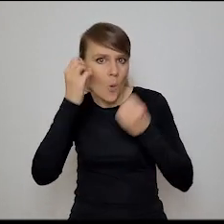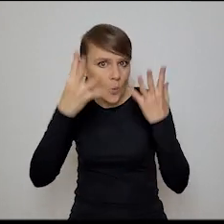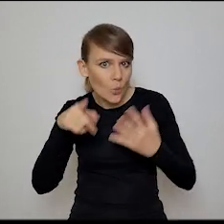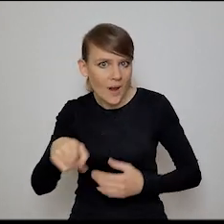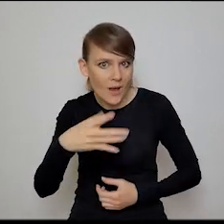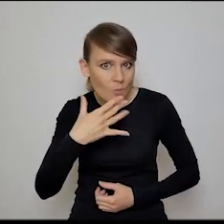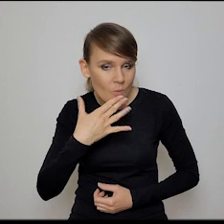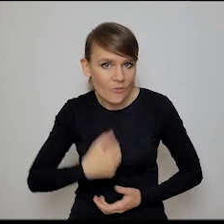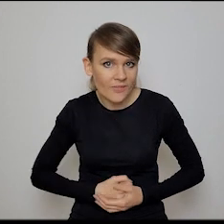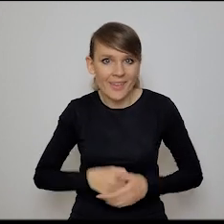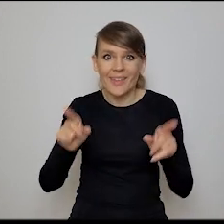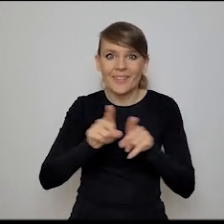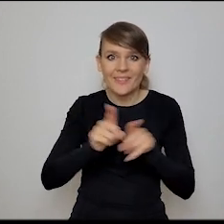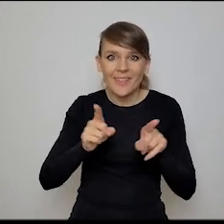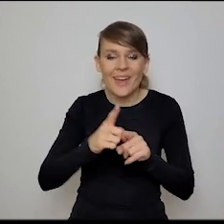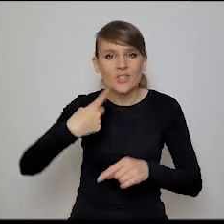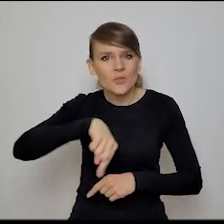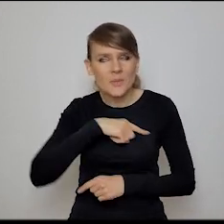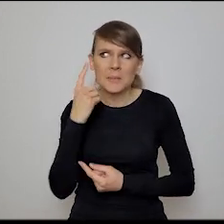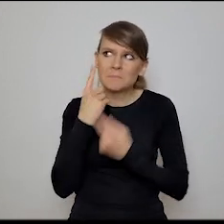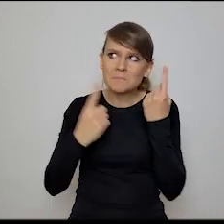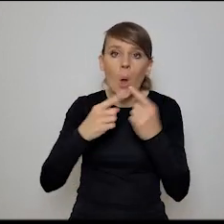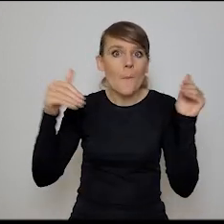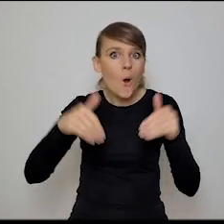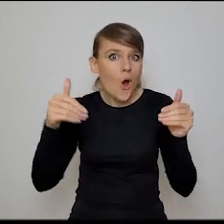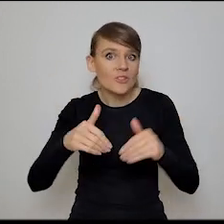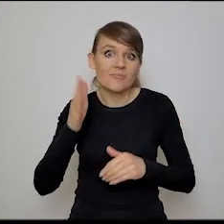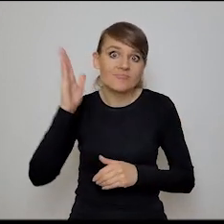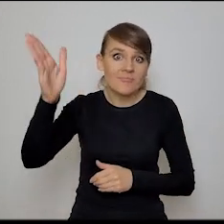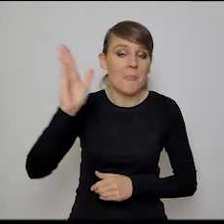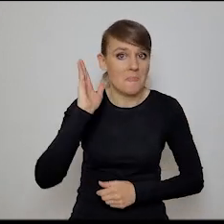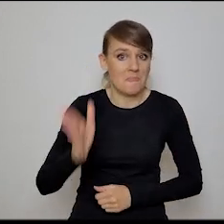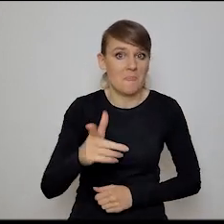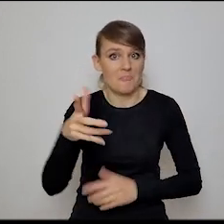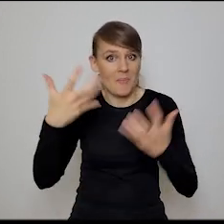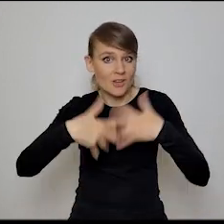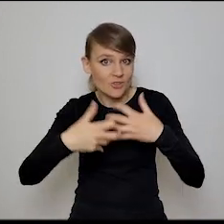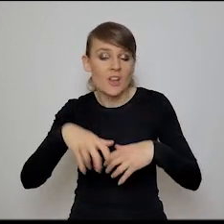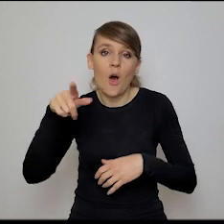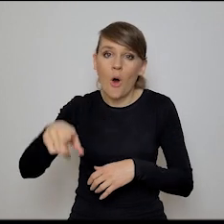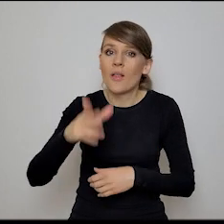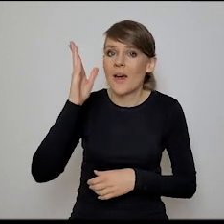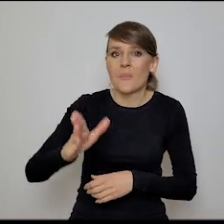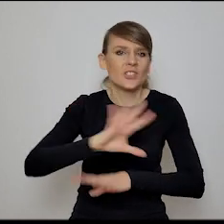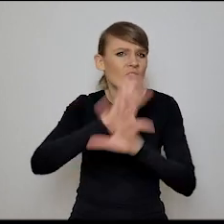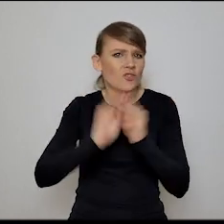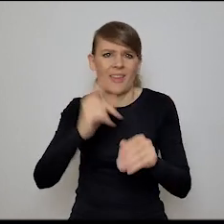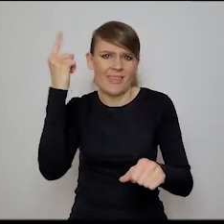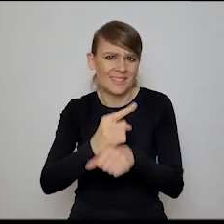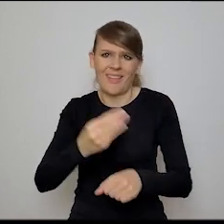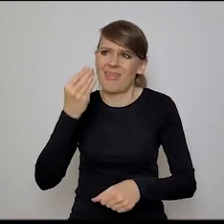mówimy spekulując, że kiedyś będzie maszyna, która jest w stanie podejmować wszystkie decyzje lepiej od nas?